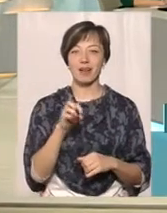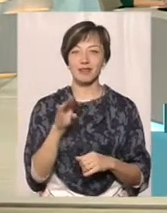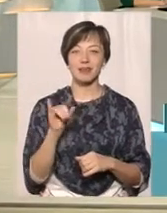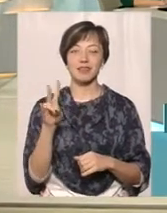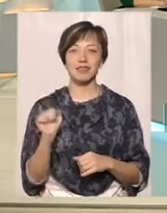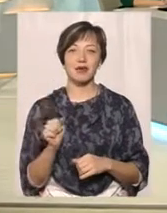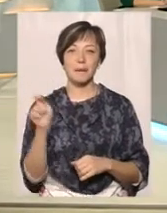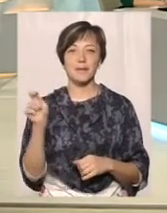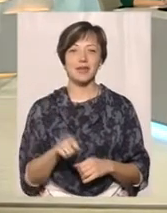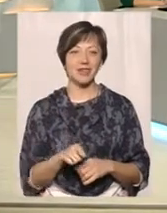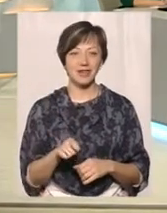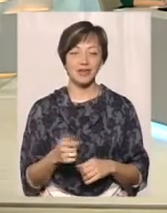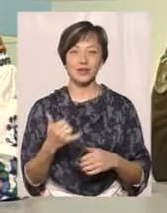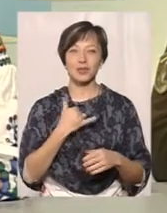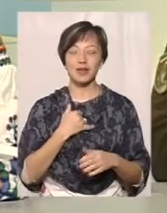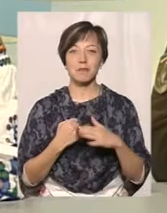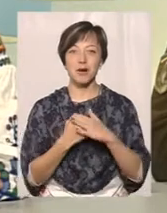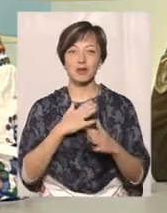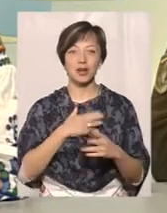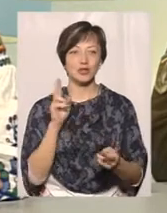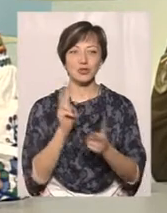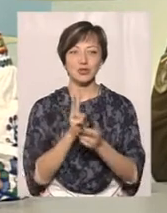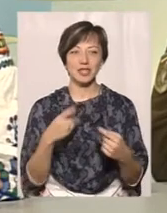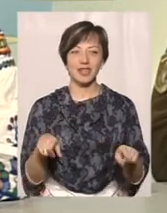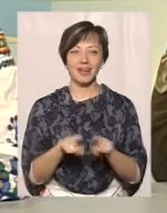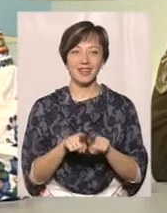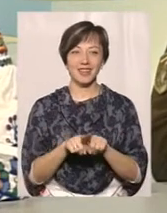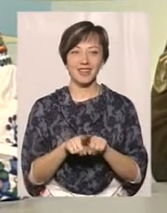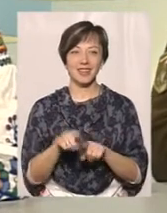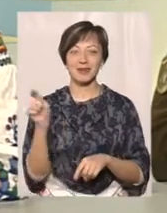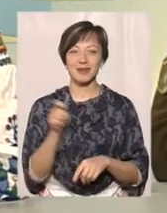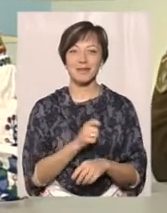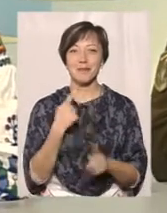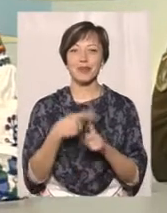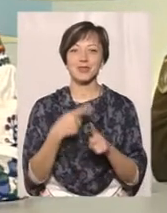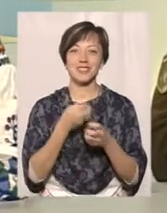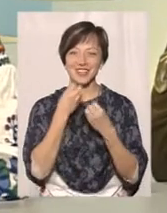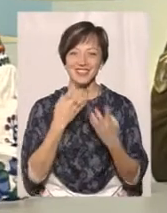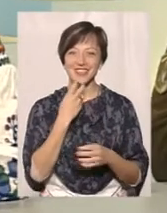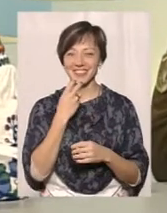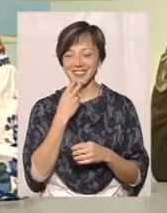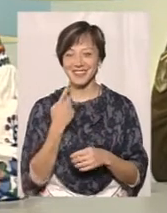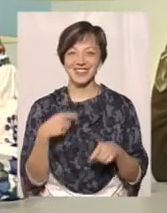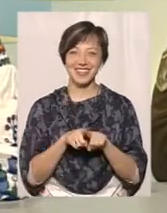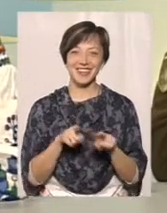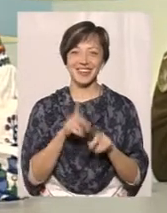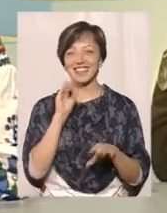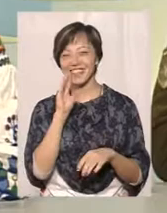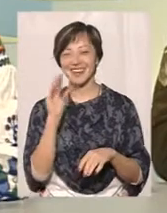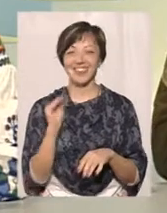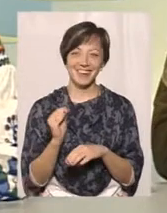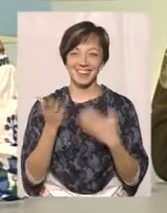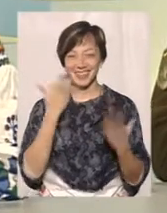до нас на базу. Наша зустріч, це такий, приїхав позитивчик до нас. Вона завжди така щебетуха,